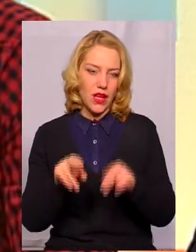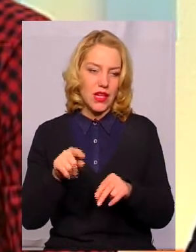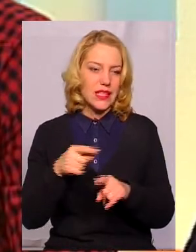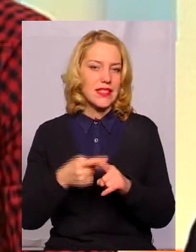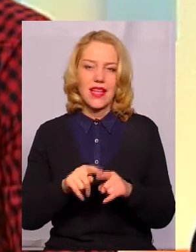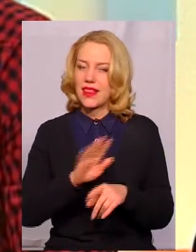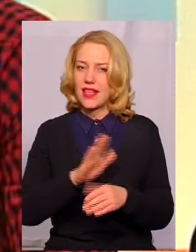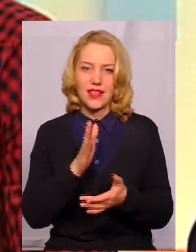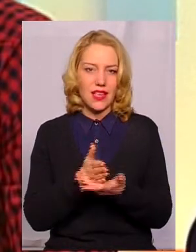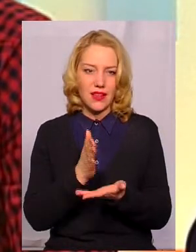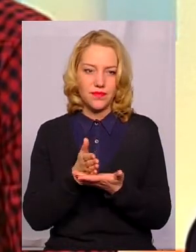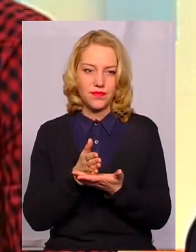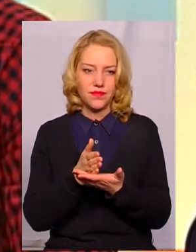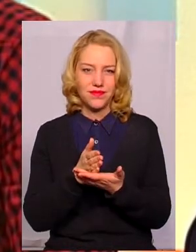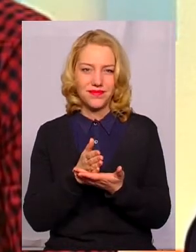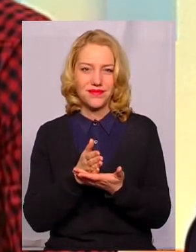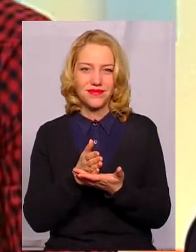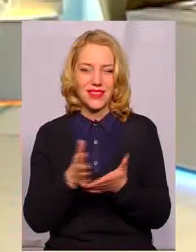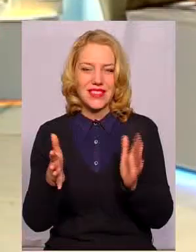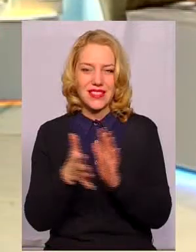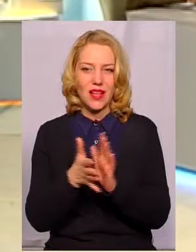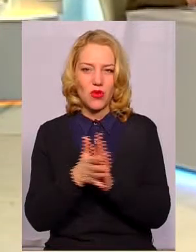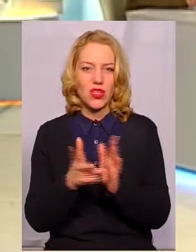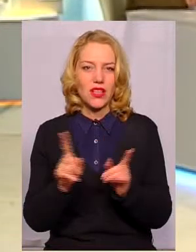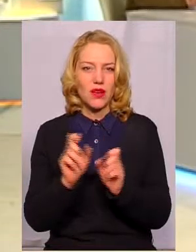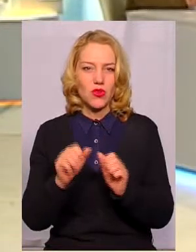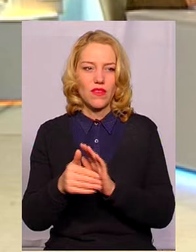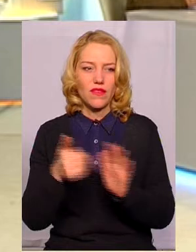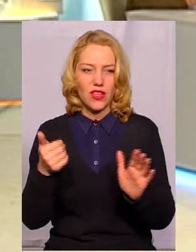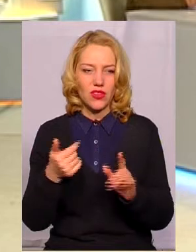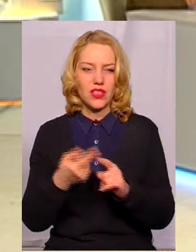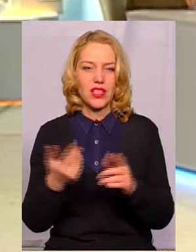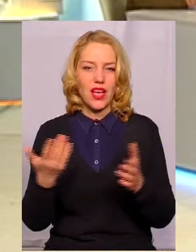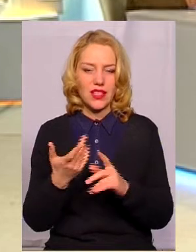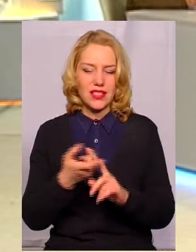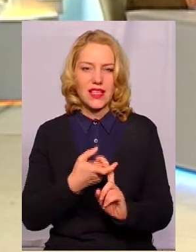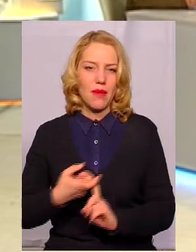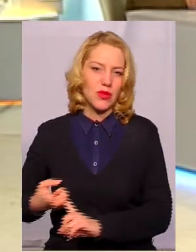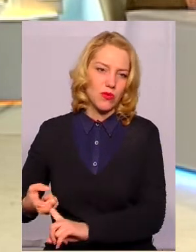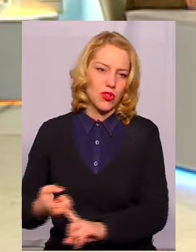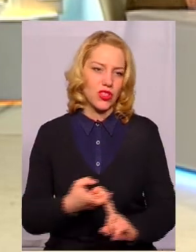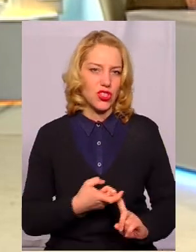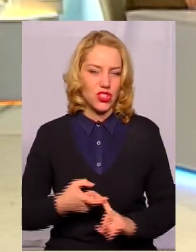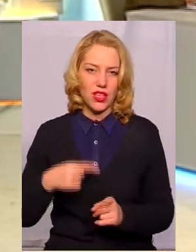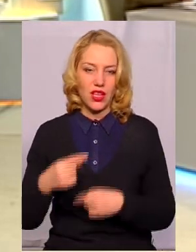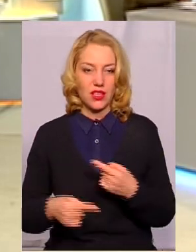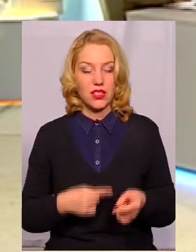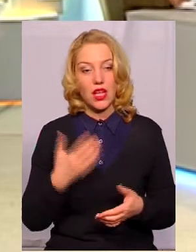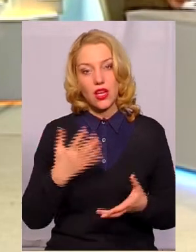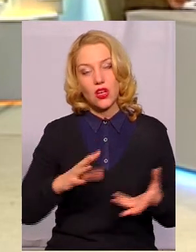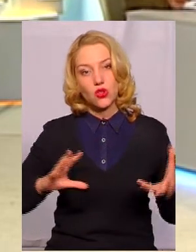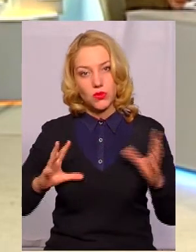забруднення, яке може викликати якісь епідеміологічні наслідки і так далі. Якщо так